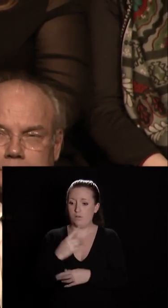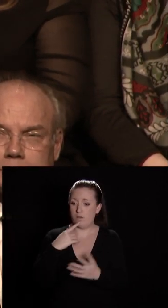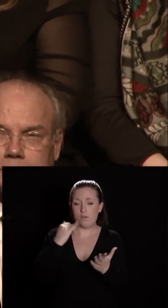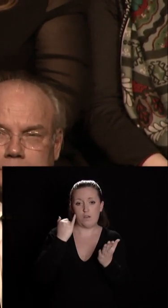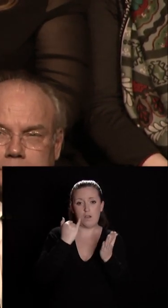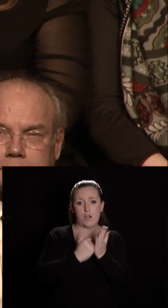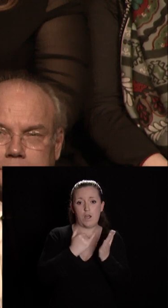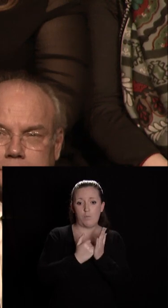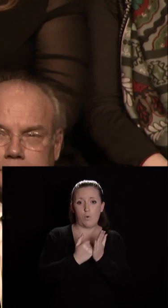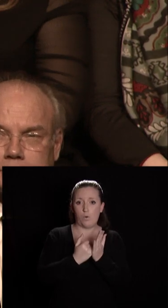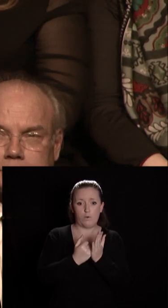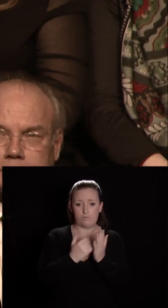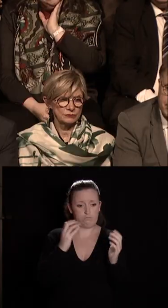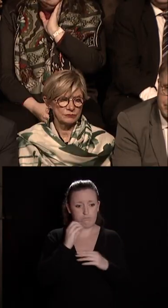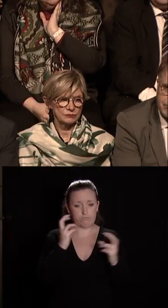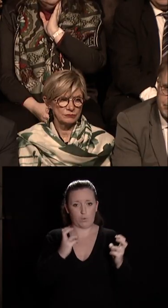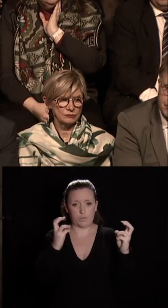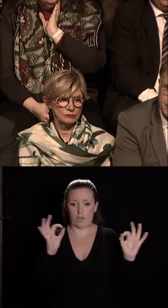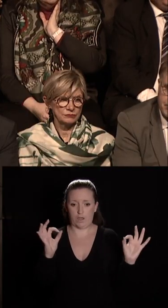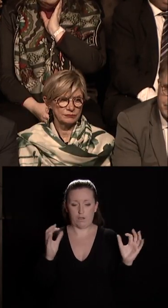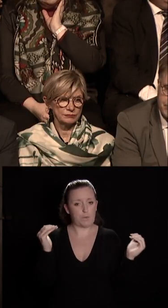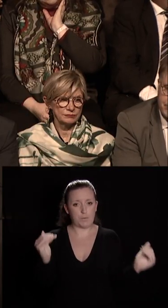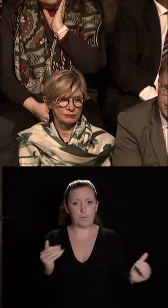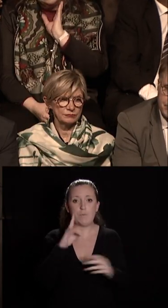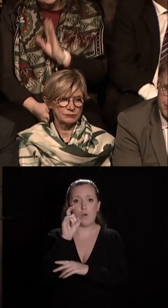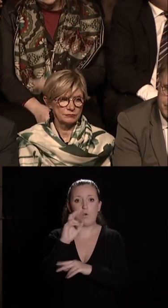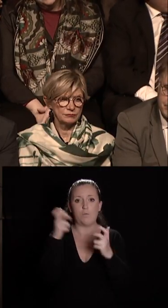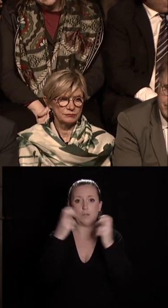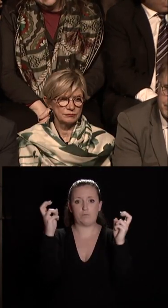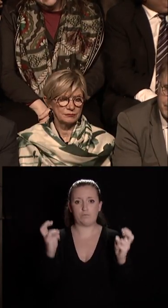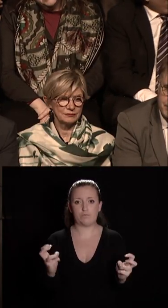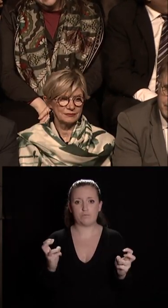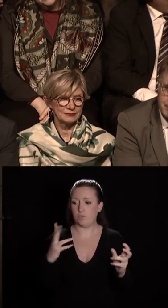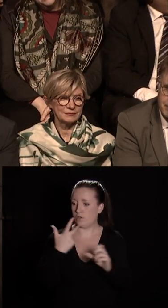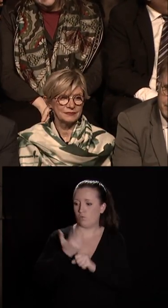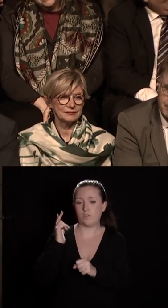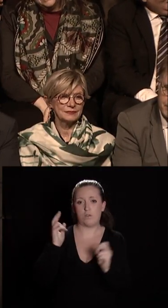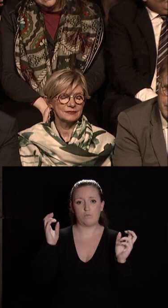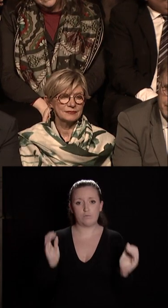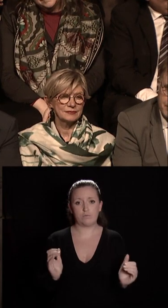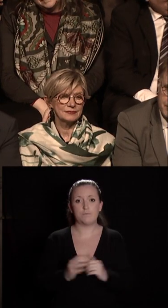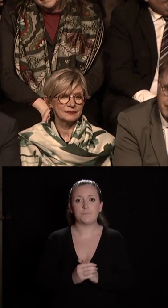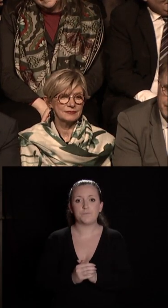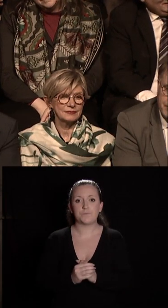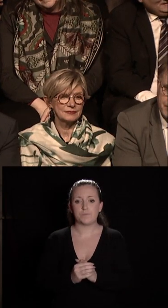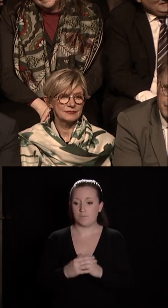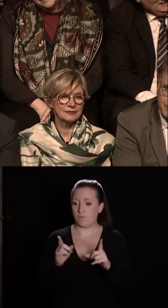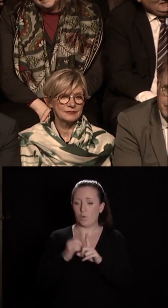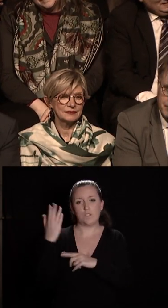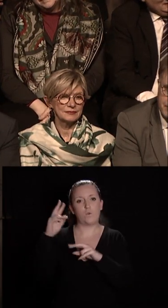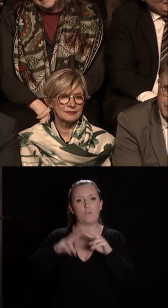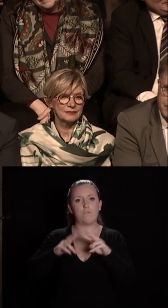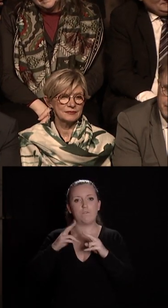depuis 3 années consécutives le prix de l'eau continue à baisser et cela depuis 3 ans c'est également le cas dans les autres communes de la